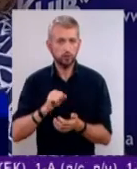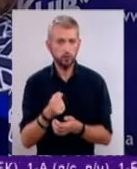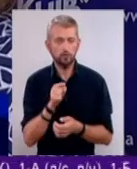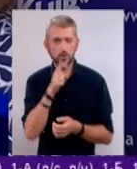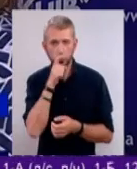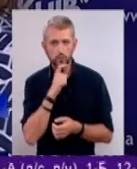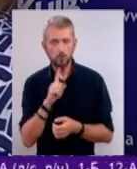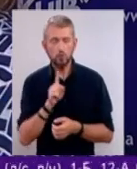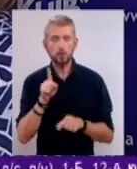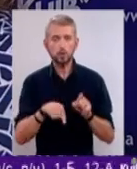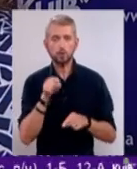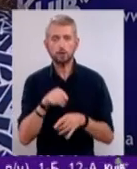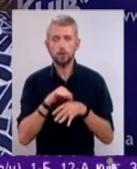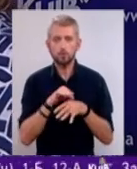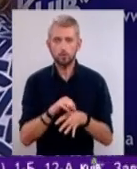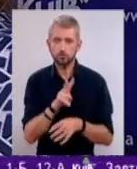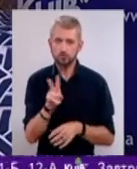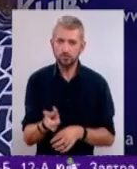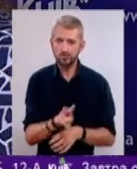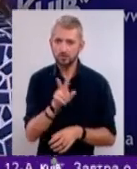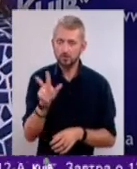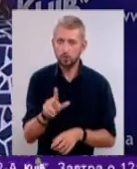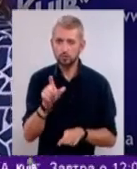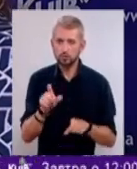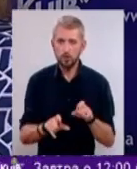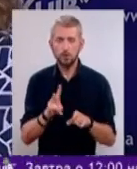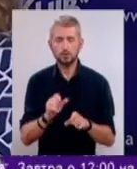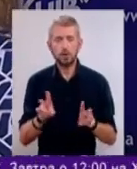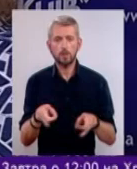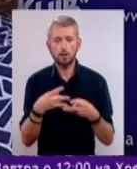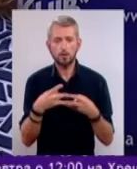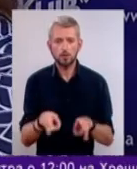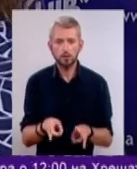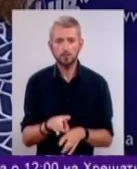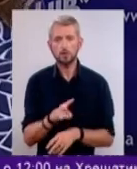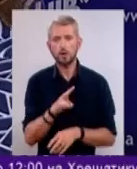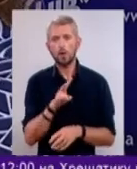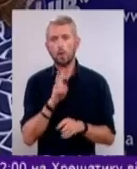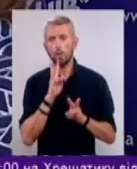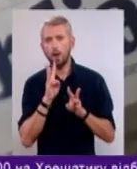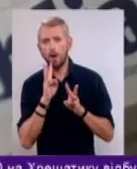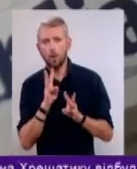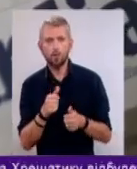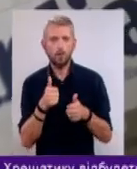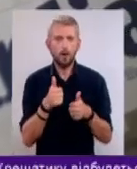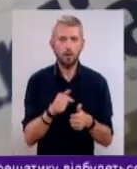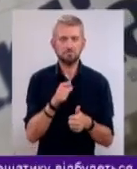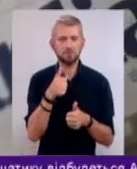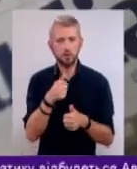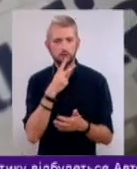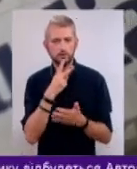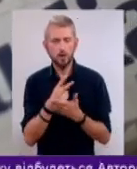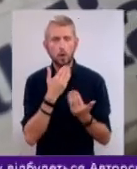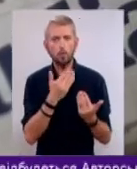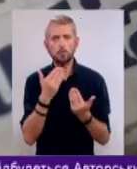вона не розуміє, що інколи вона проводить по 2-3 години на непотрібні. Вау, ах, ти класно виглядаєш. Опитування видання The